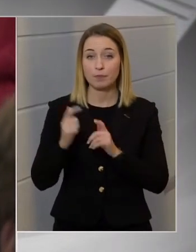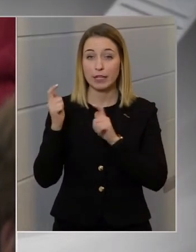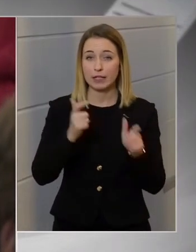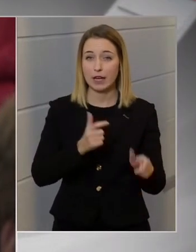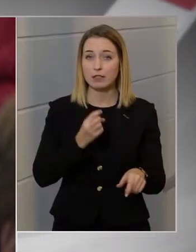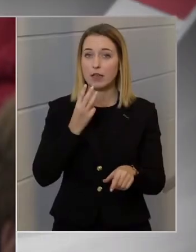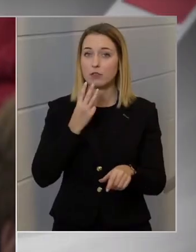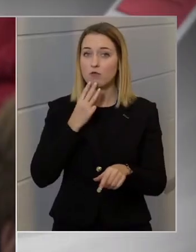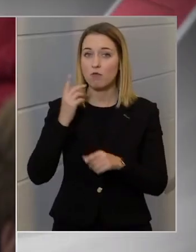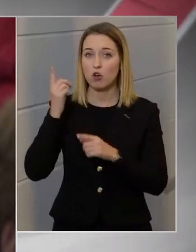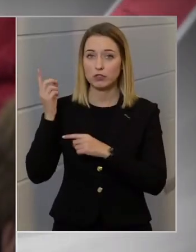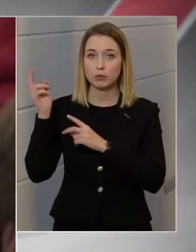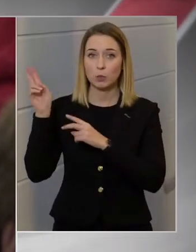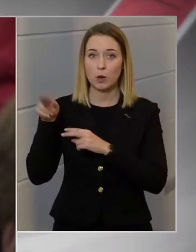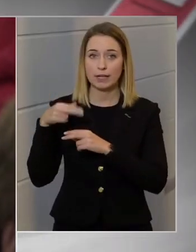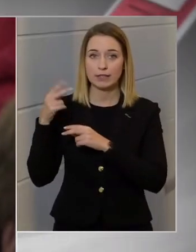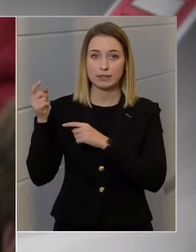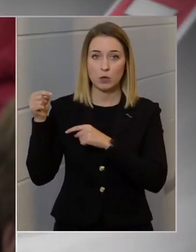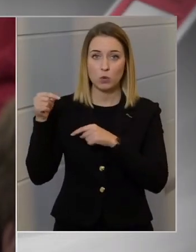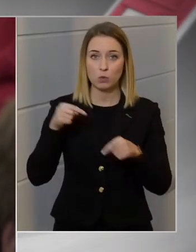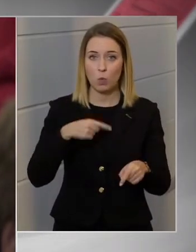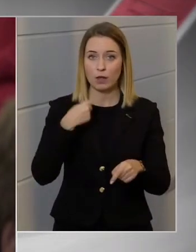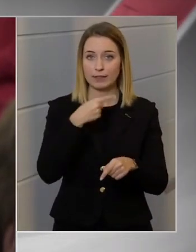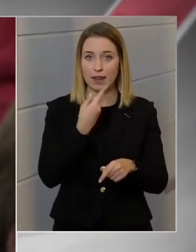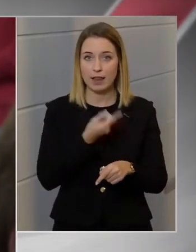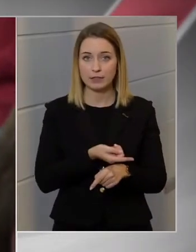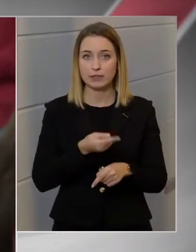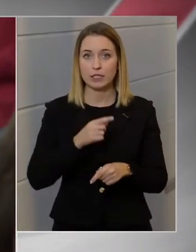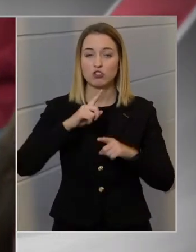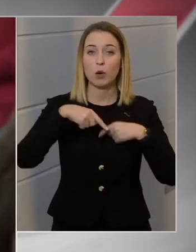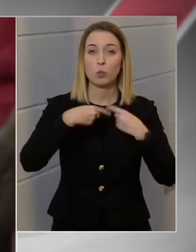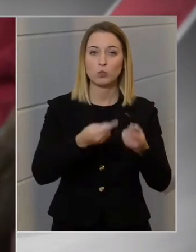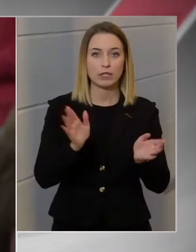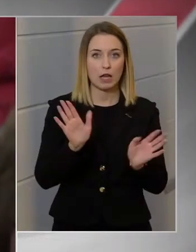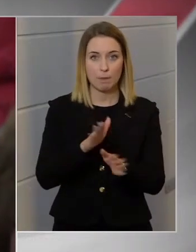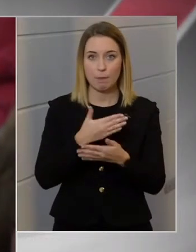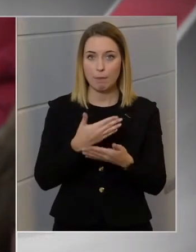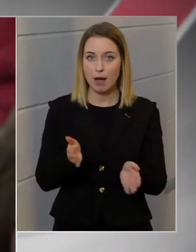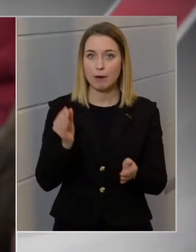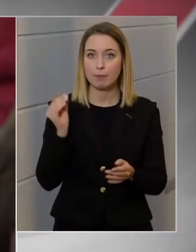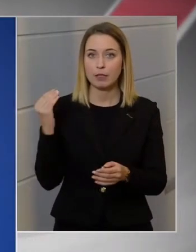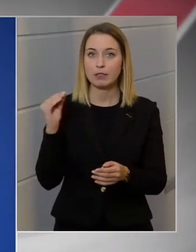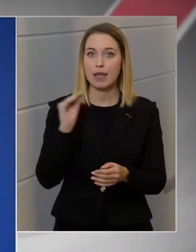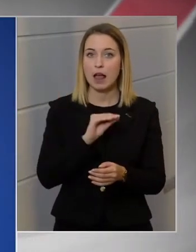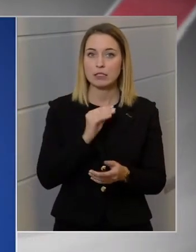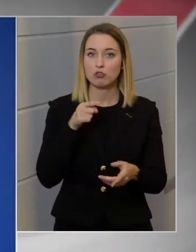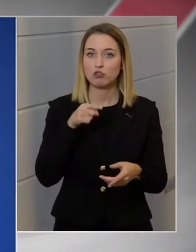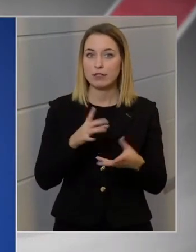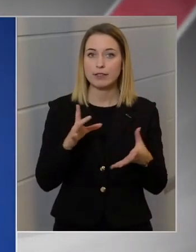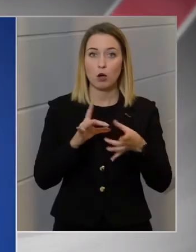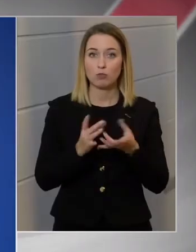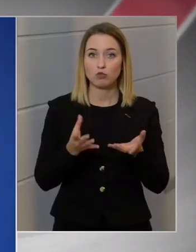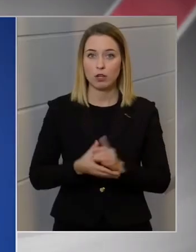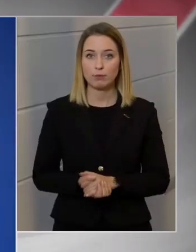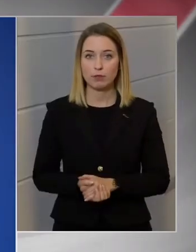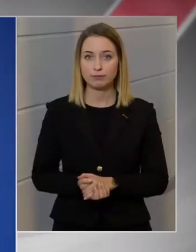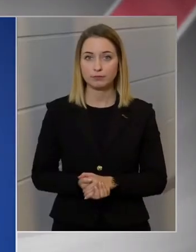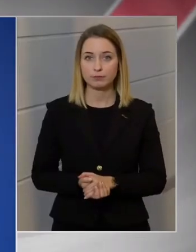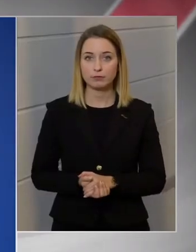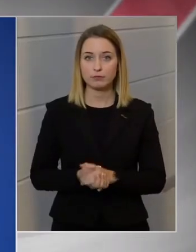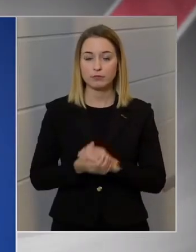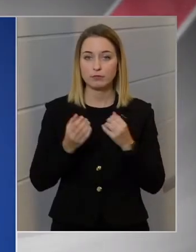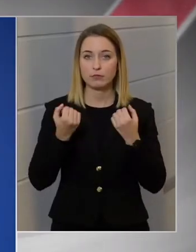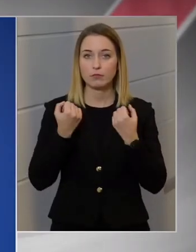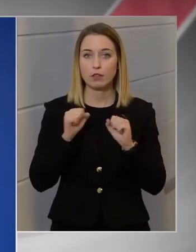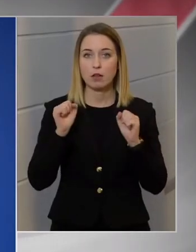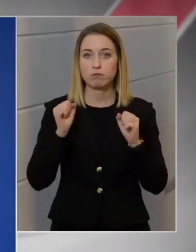Washington részéről ezek a kielentések, az idézett kielentések után bármifajta jelzés ezzel kapcsolatban. Egyrészt